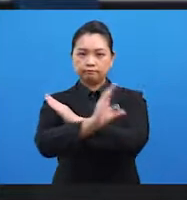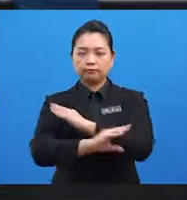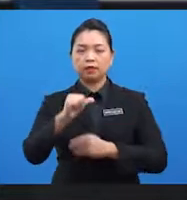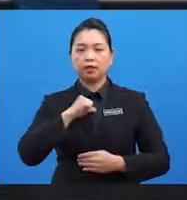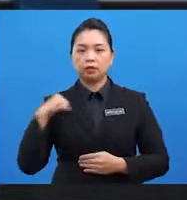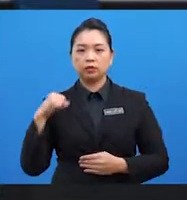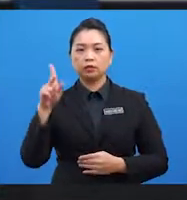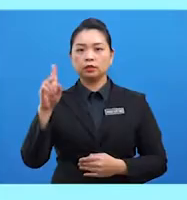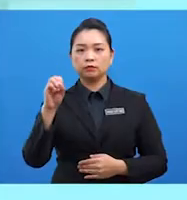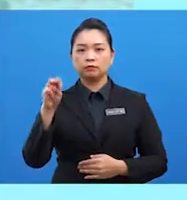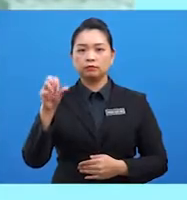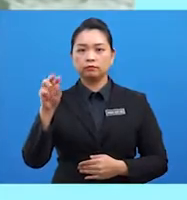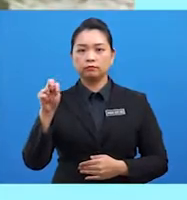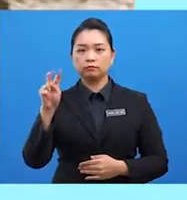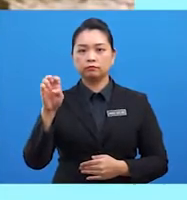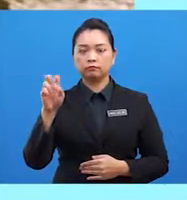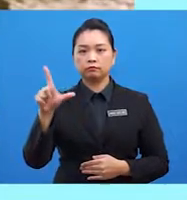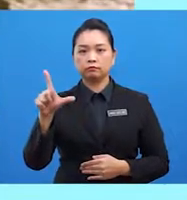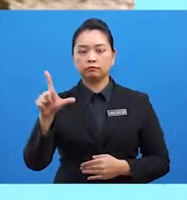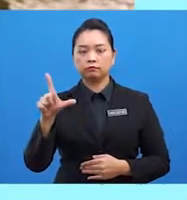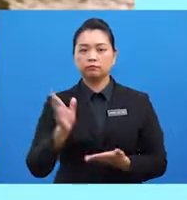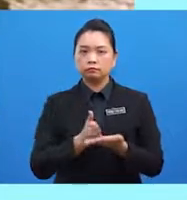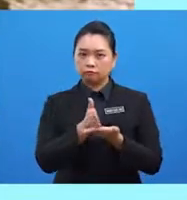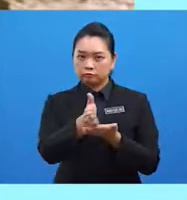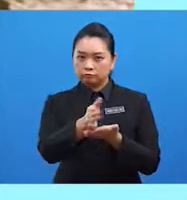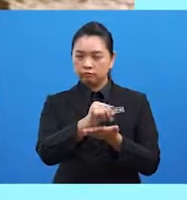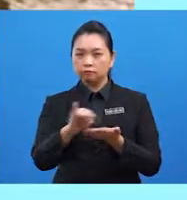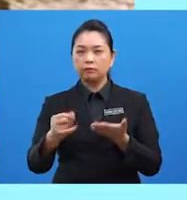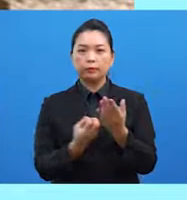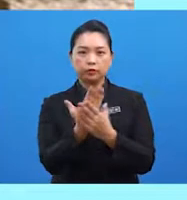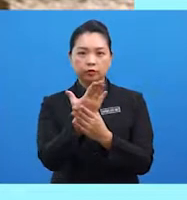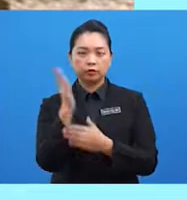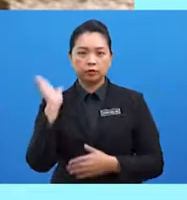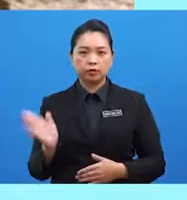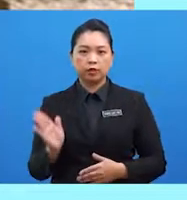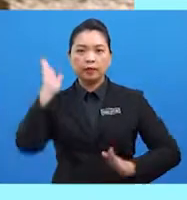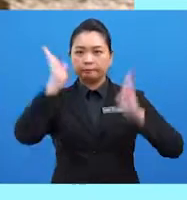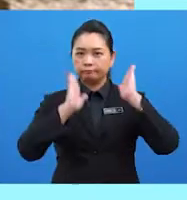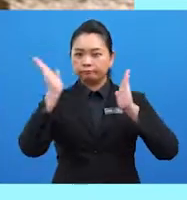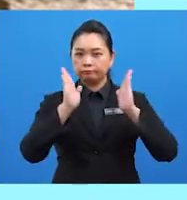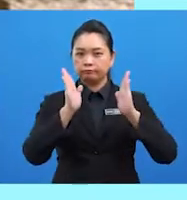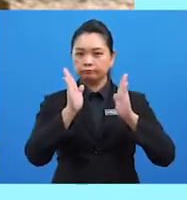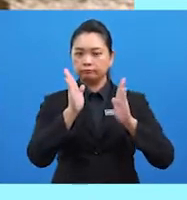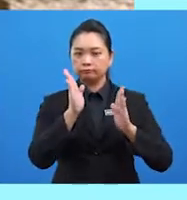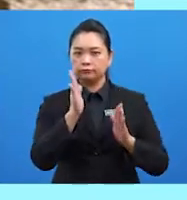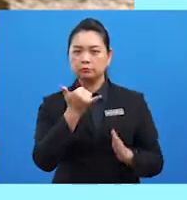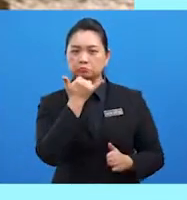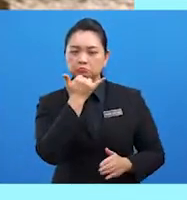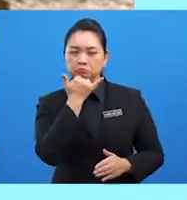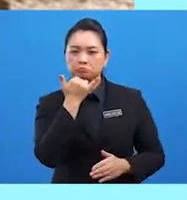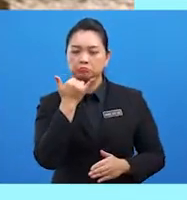anggota Commonwealth. Melalui Pertubuhan ini juga, Malaysia mengutuk Perancis kerana